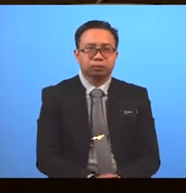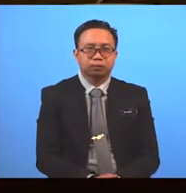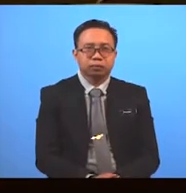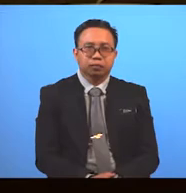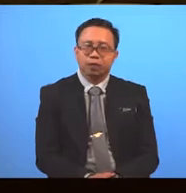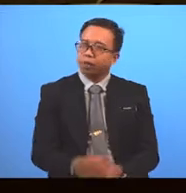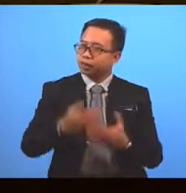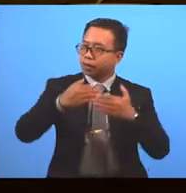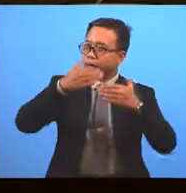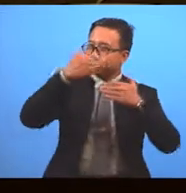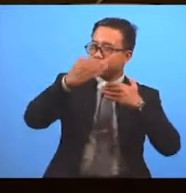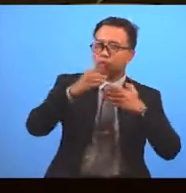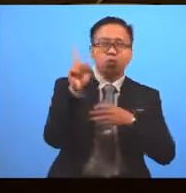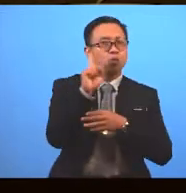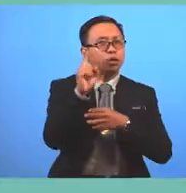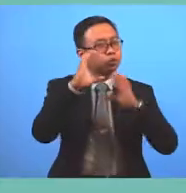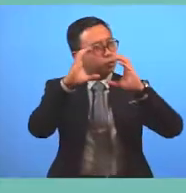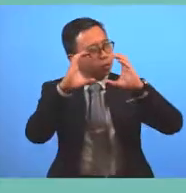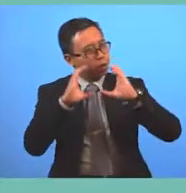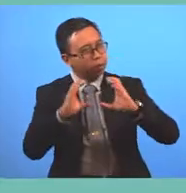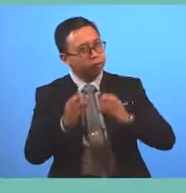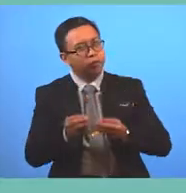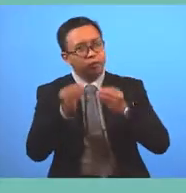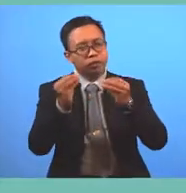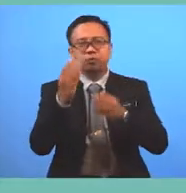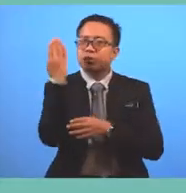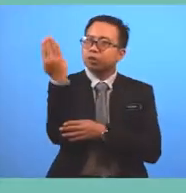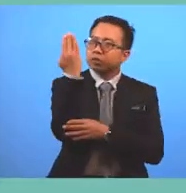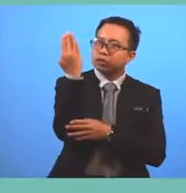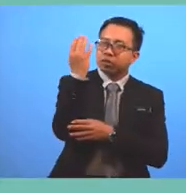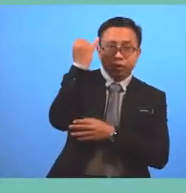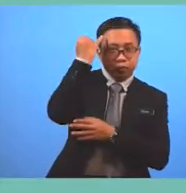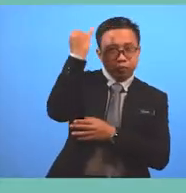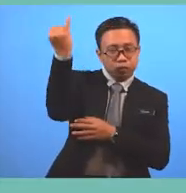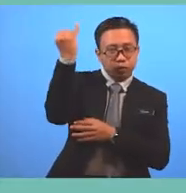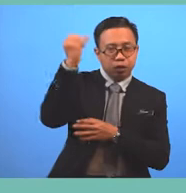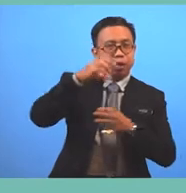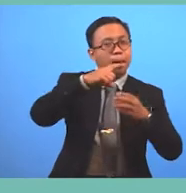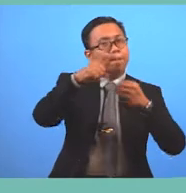Next, which paragraph gives general information about the film?